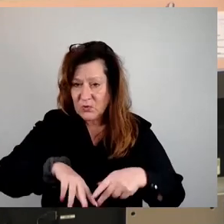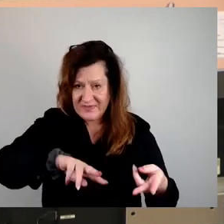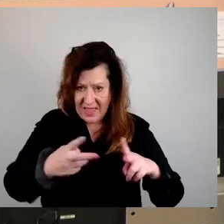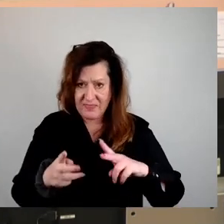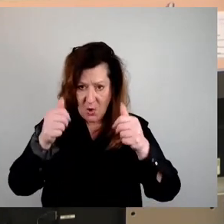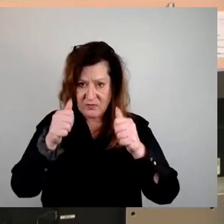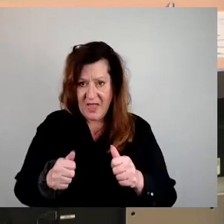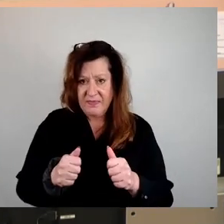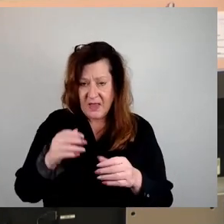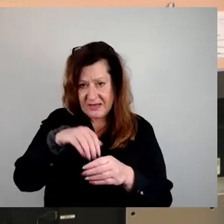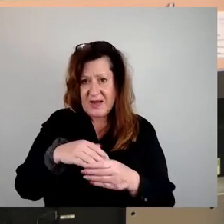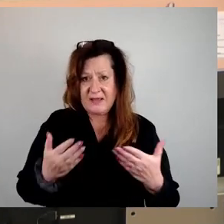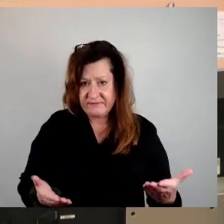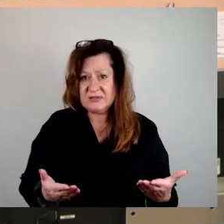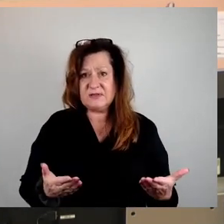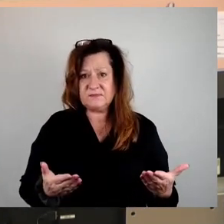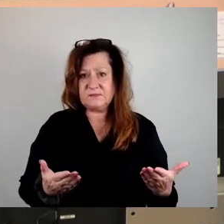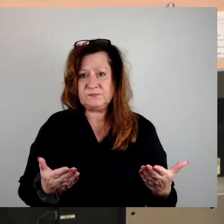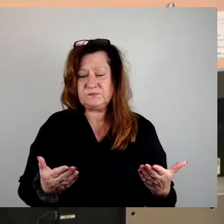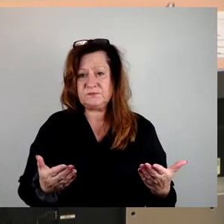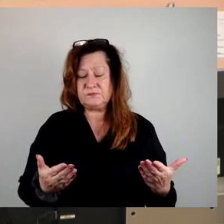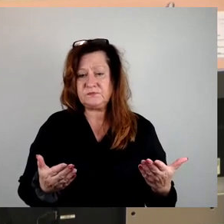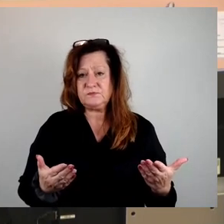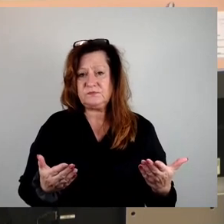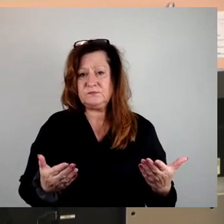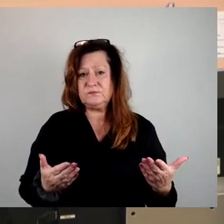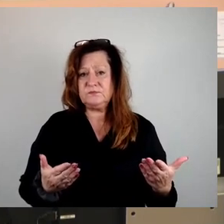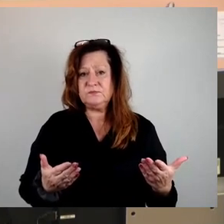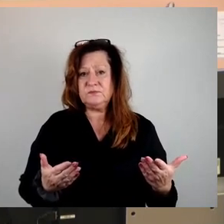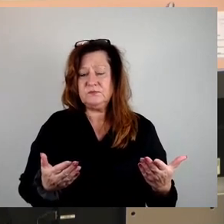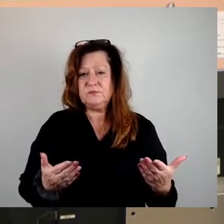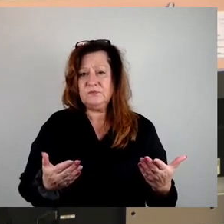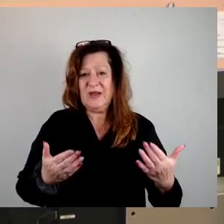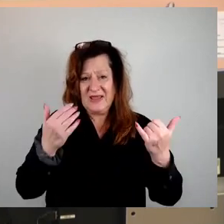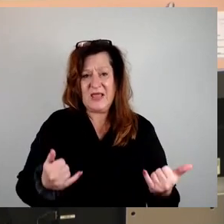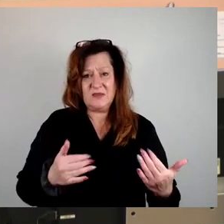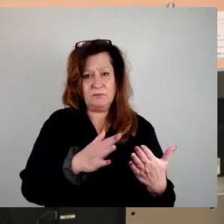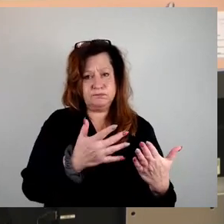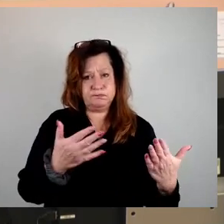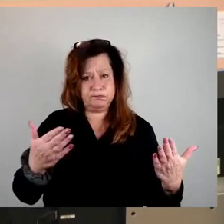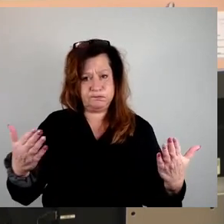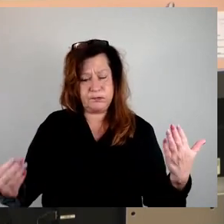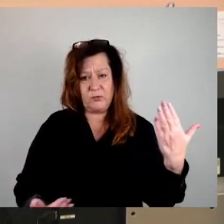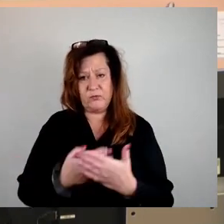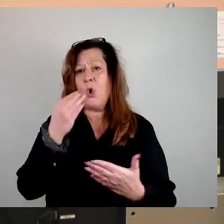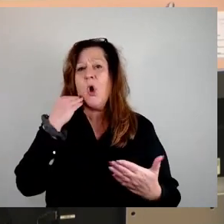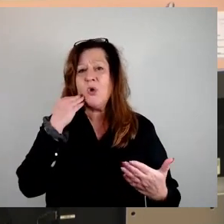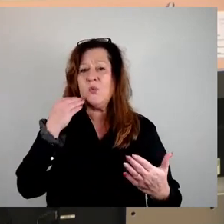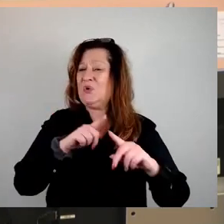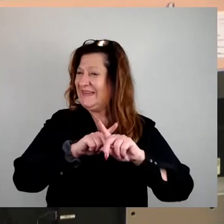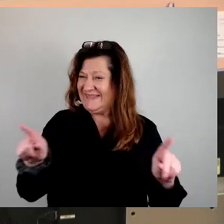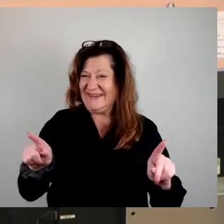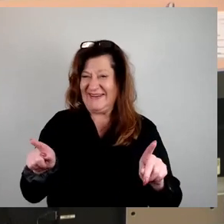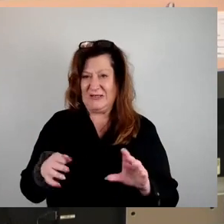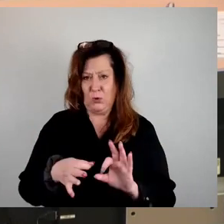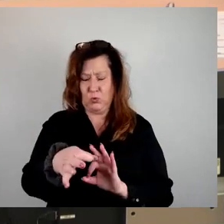klar auf das Portfolio, das wir jetzt neu an Wohnungen kaufen. Es betrifft nicht die Grundstücke, die wir ankaufen,